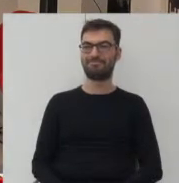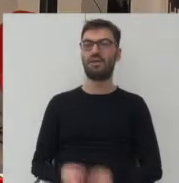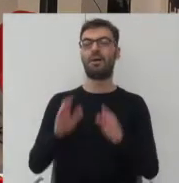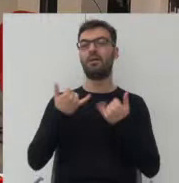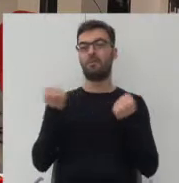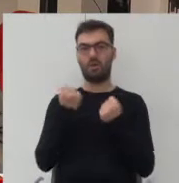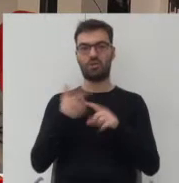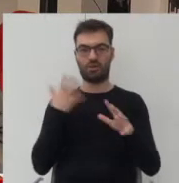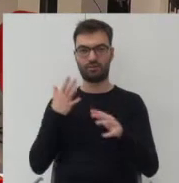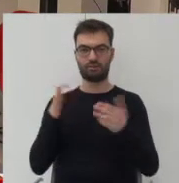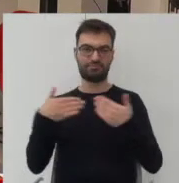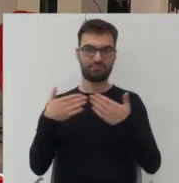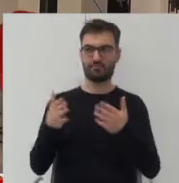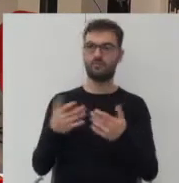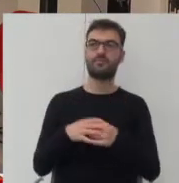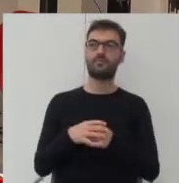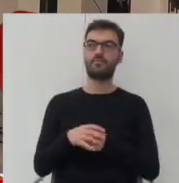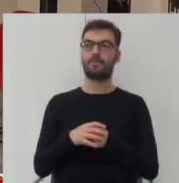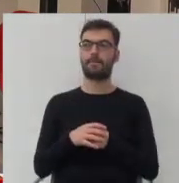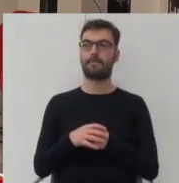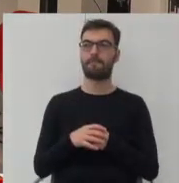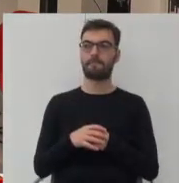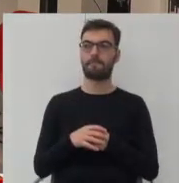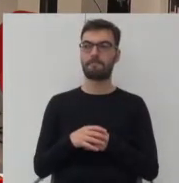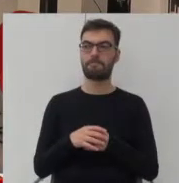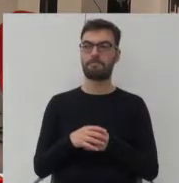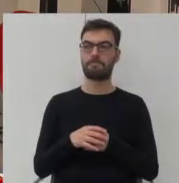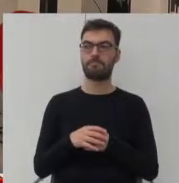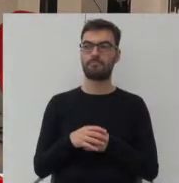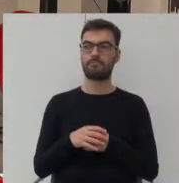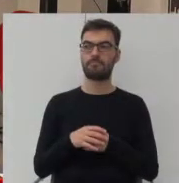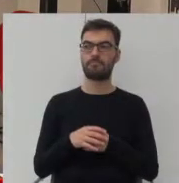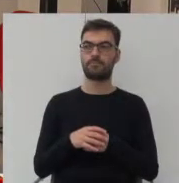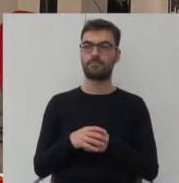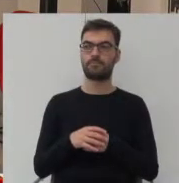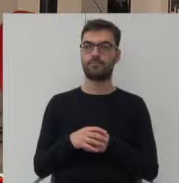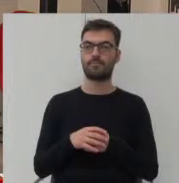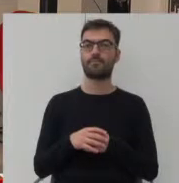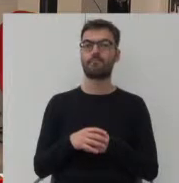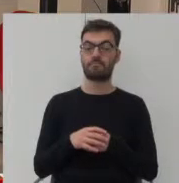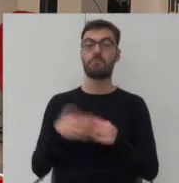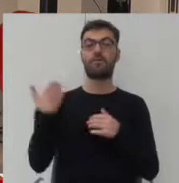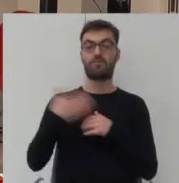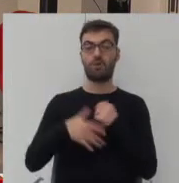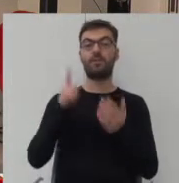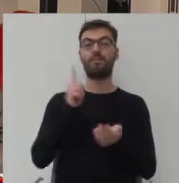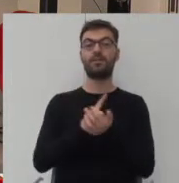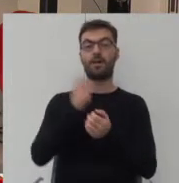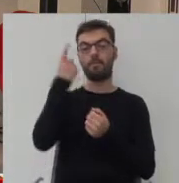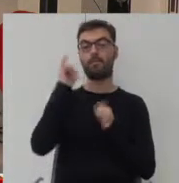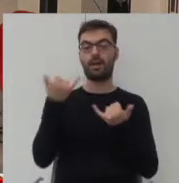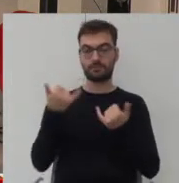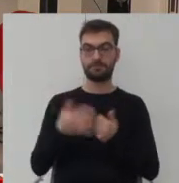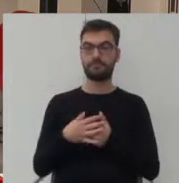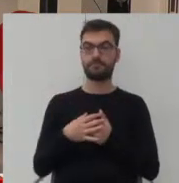urbanistyczne i formą, która jak wygrała, była